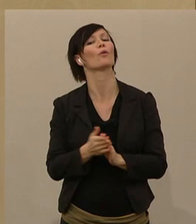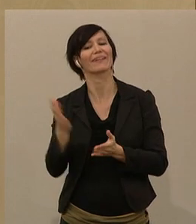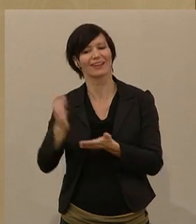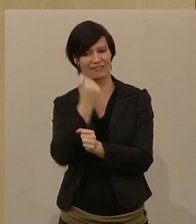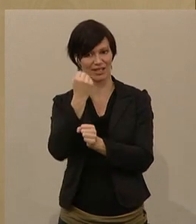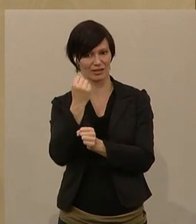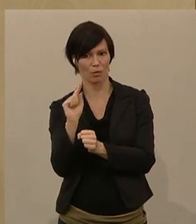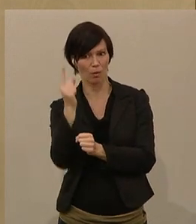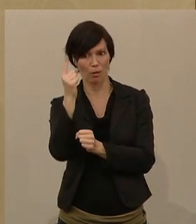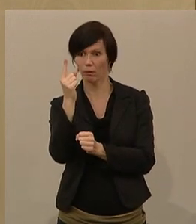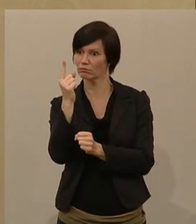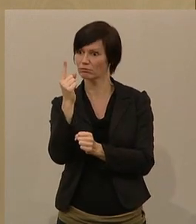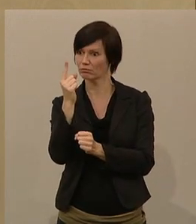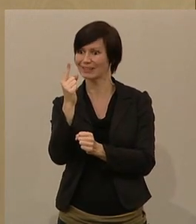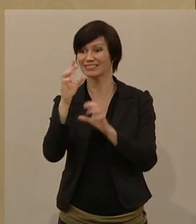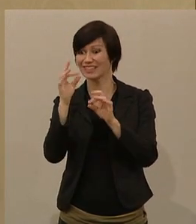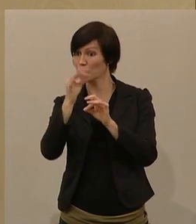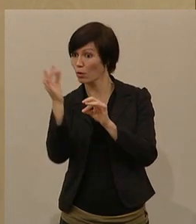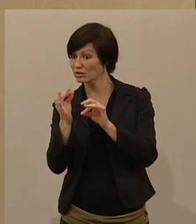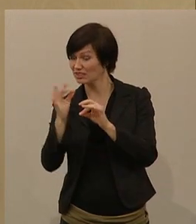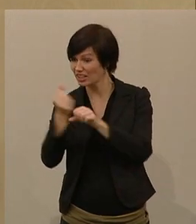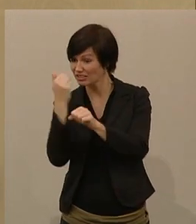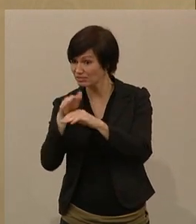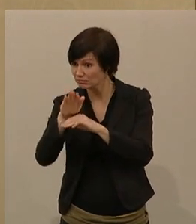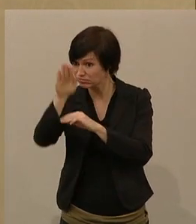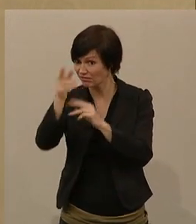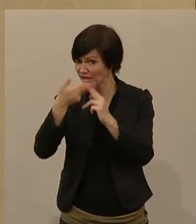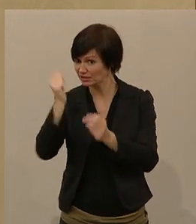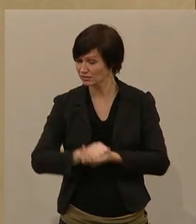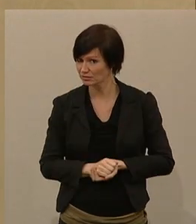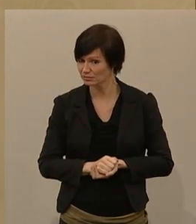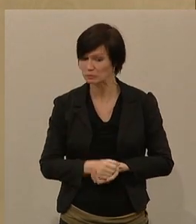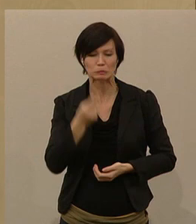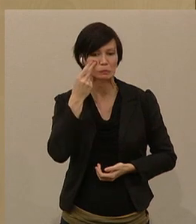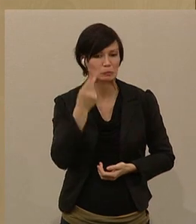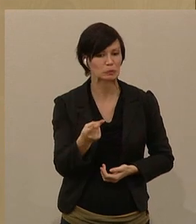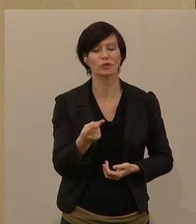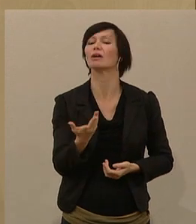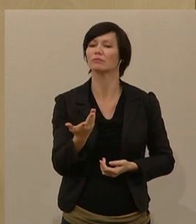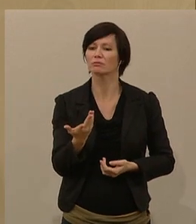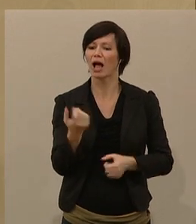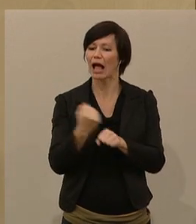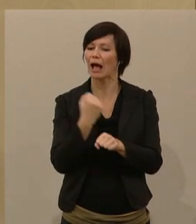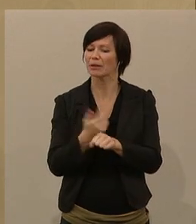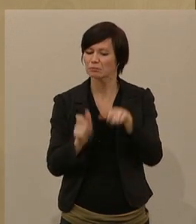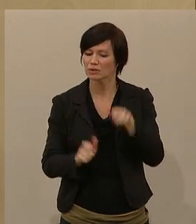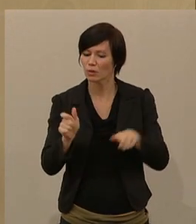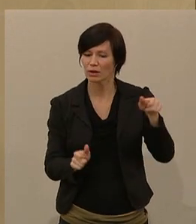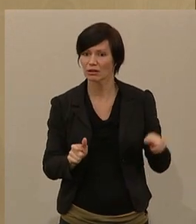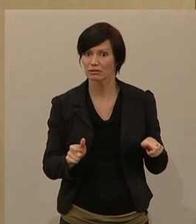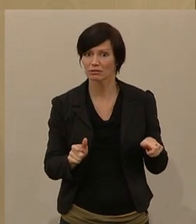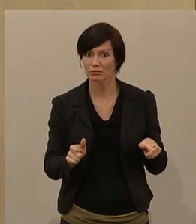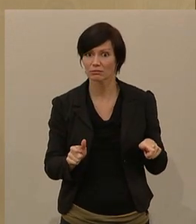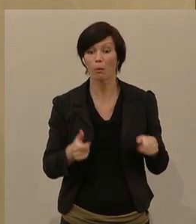Berufsgruppen schauen, ergibt sich ein gänzlich anderes Bild. Die Arbeiter und Arbeiterinnen verlieren immer noch,